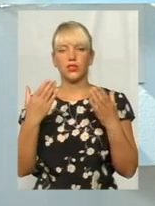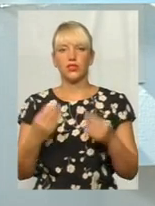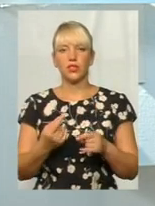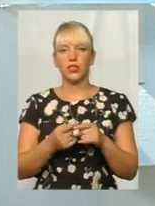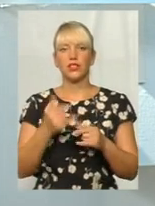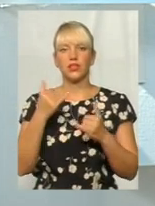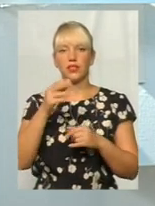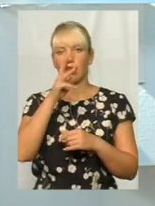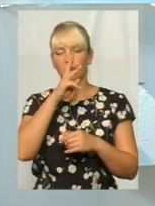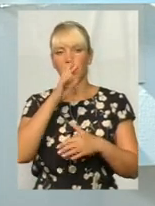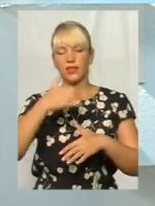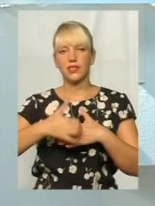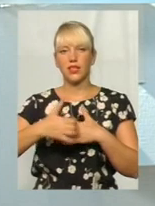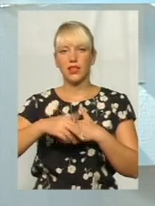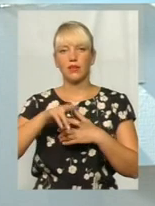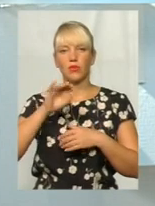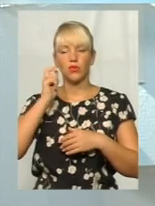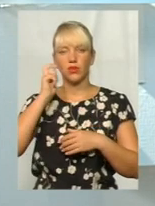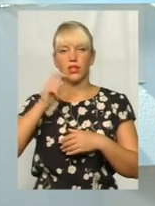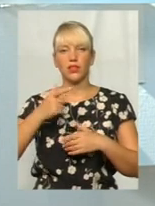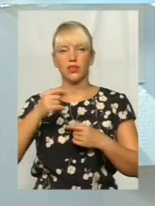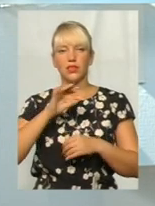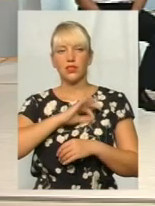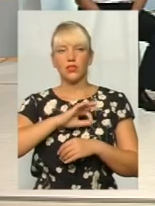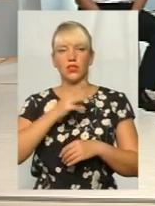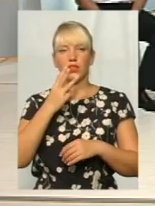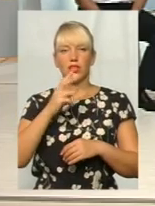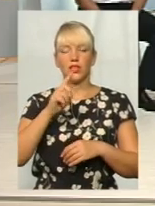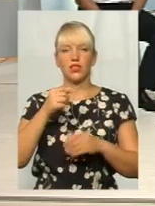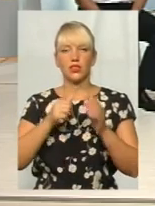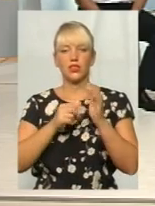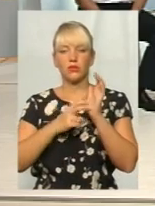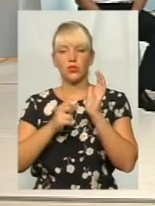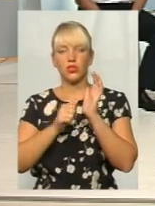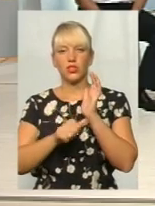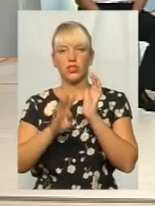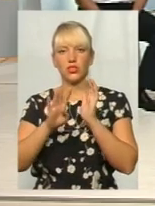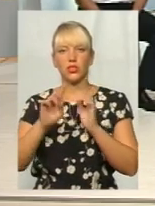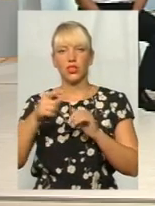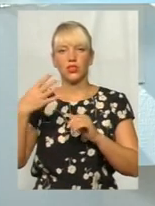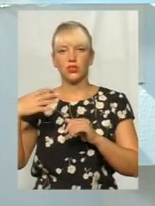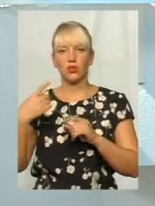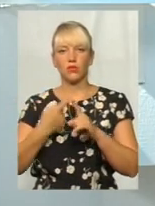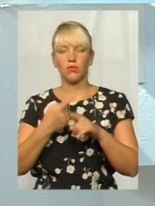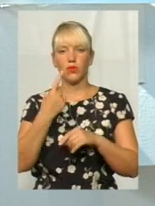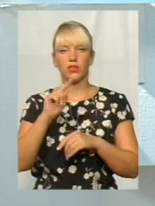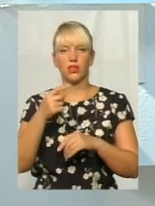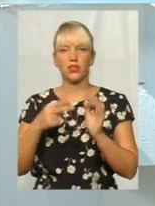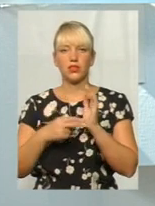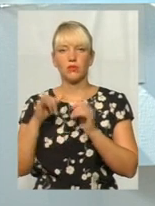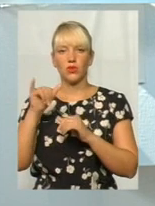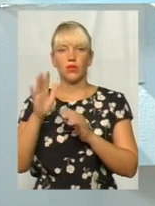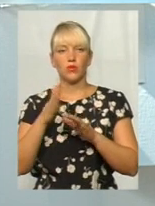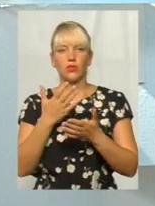зарплата середня по Україні буде застосовуватися 3 764,40. Помножити на її 1,7, це вже для обрахунку в неї